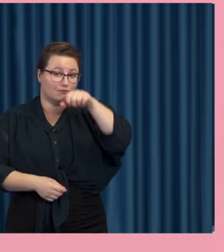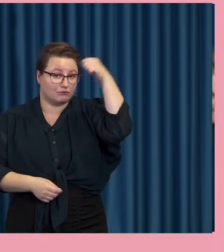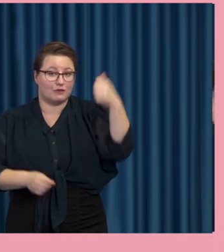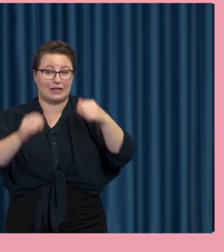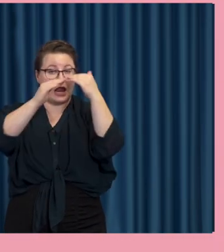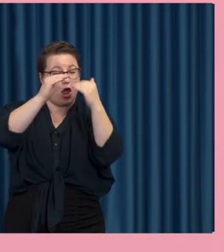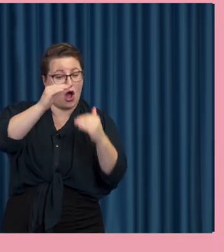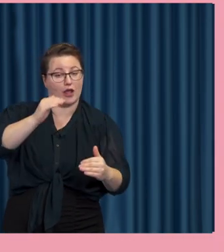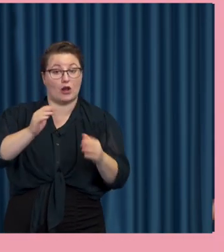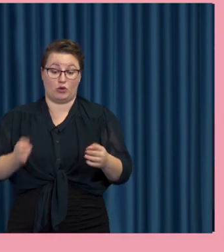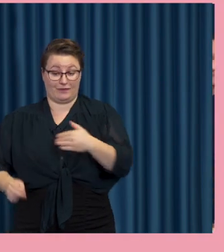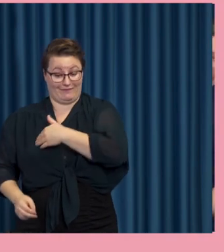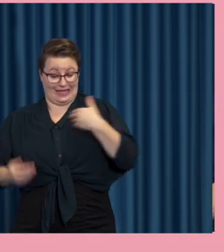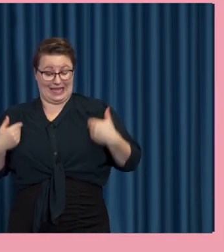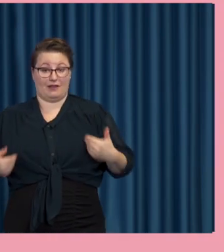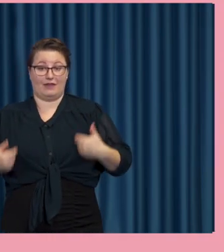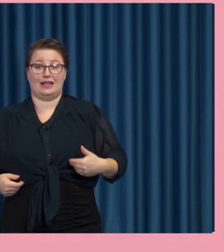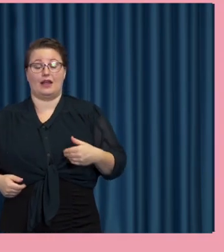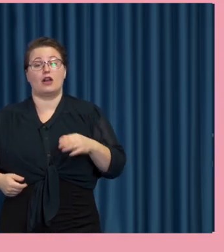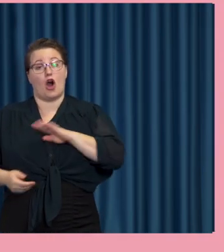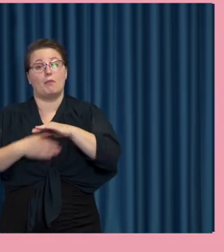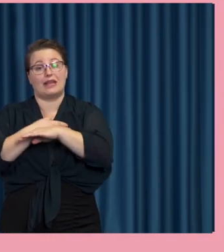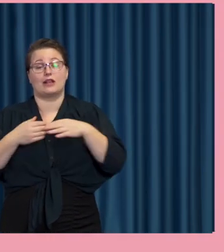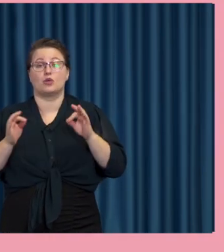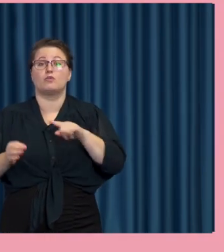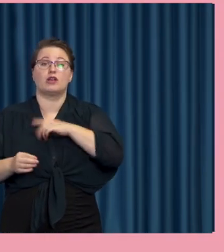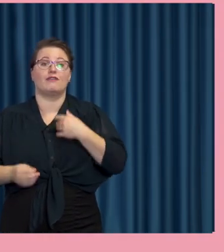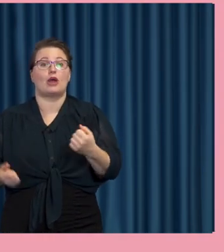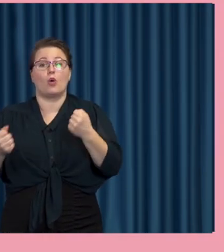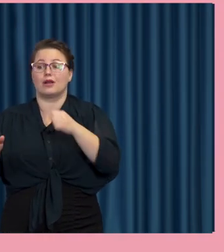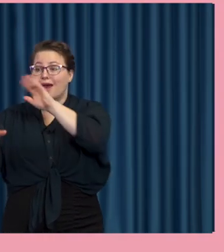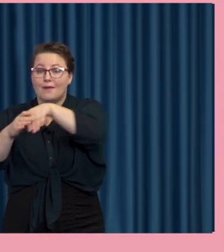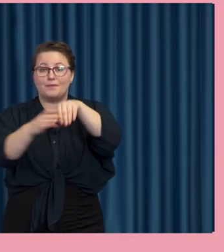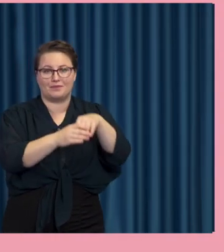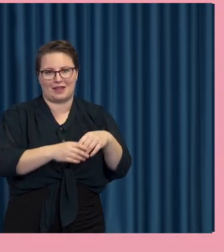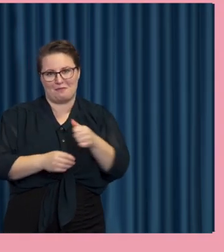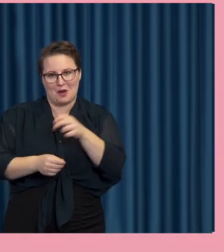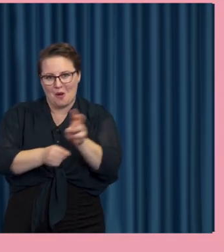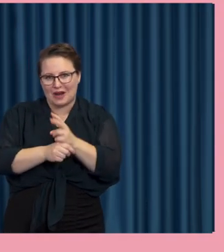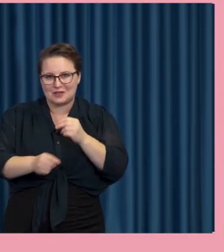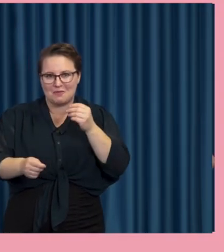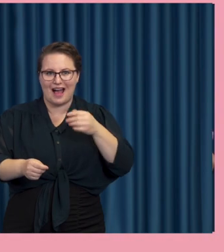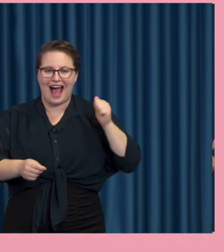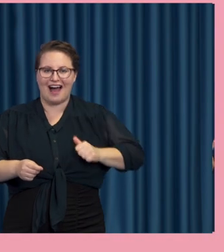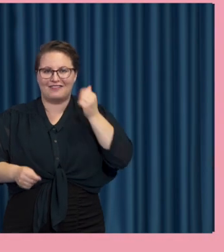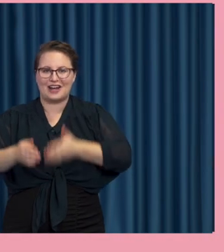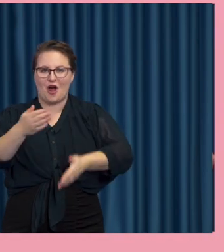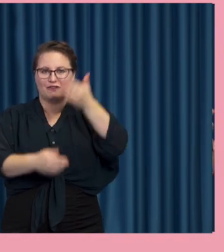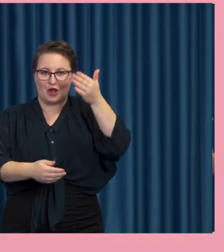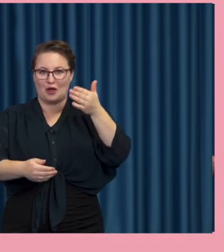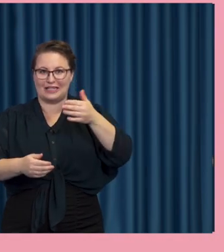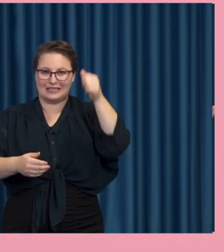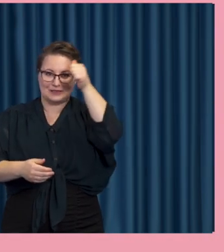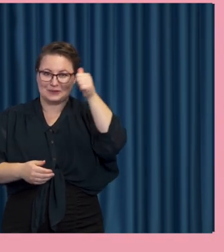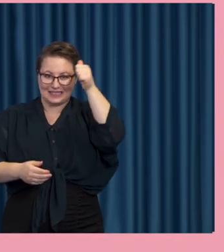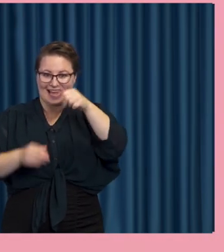är vi som individer, som vanliga människor, alltid begränsade vad vi pallar att sätta oss in i. Bara tittar på rad användaravtalsstudier så är det ju så att, ja visst, vi klarar